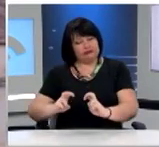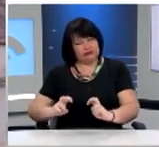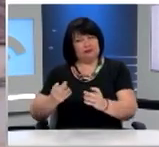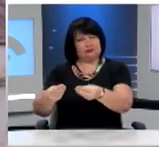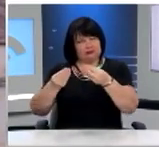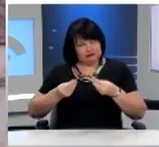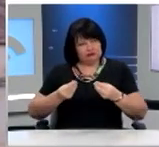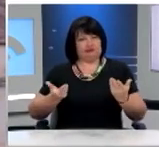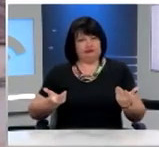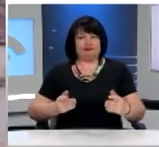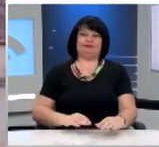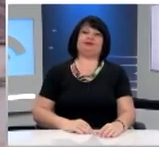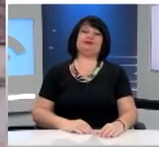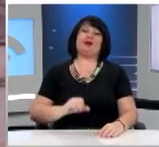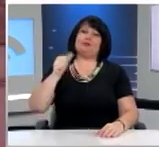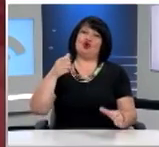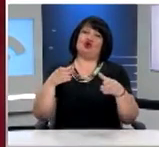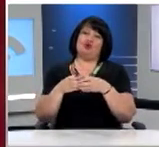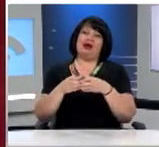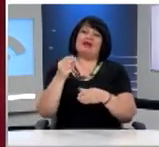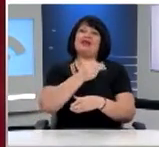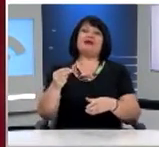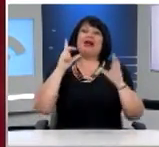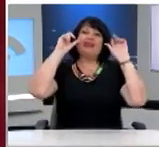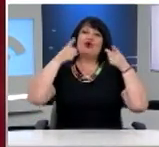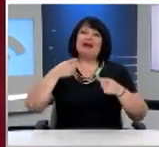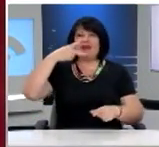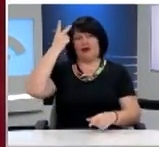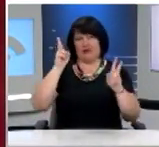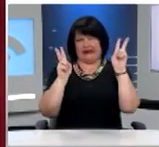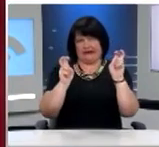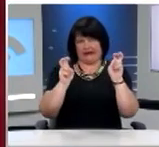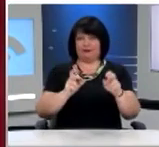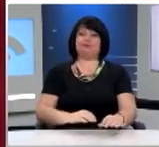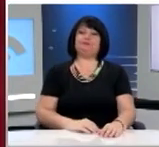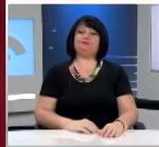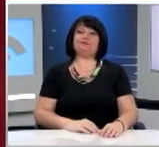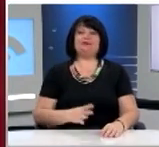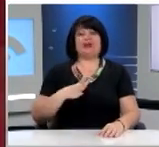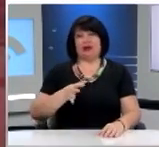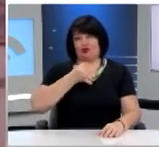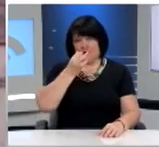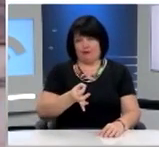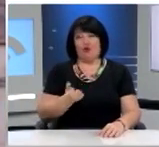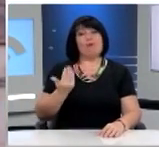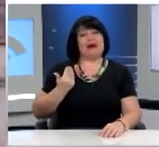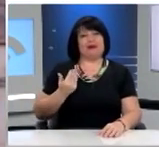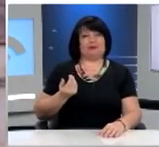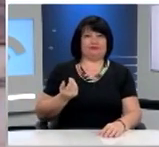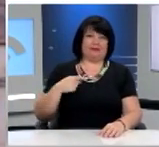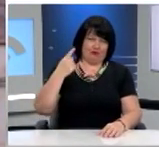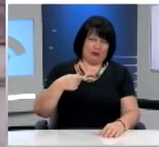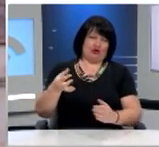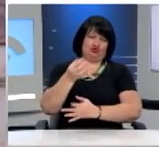στην πρώτη ομάδα με θέμα δημοκρατία και δικαιώματα. Και θα ήθελα να πω, πριν δώσω το λόγο